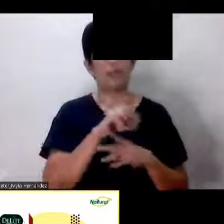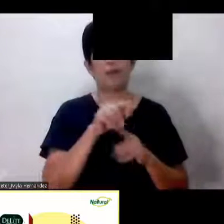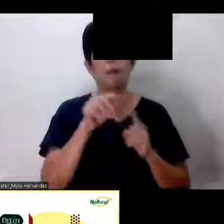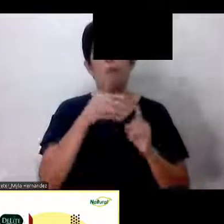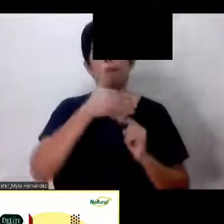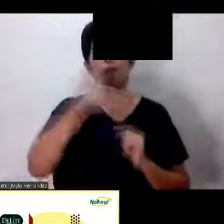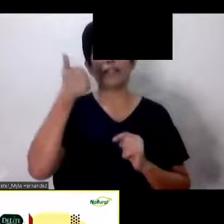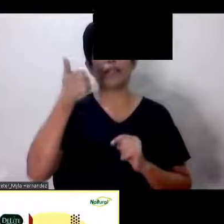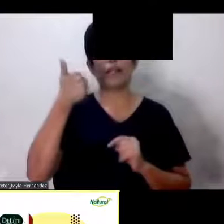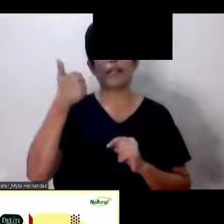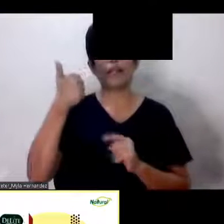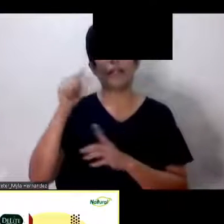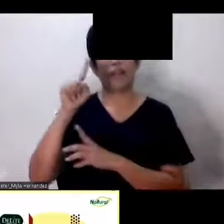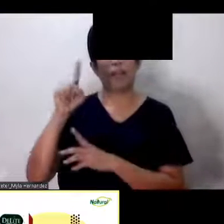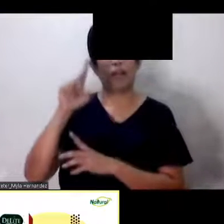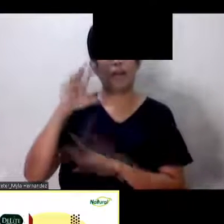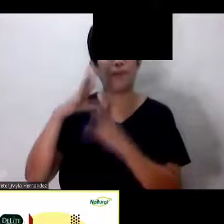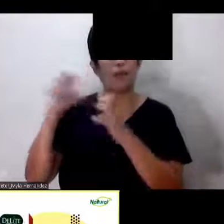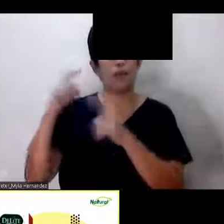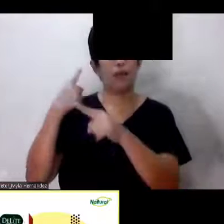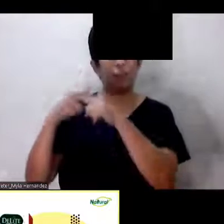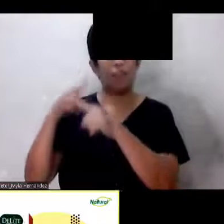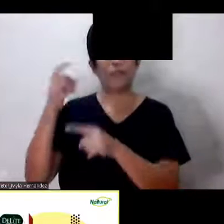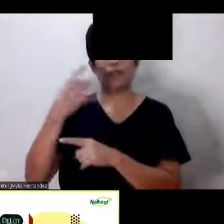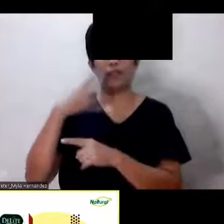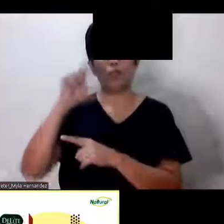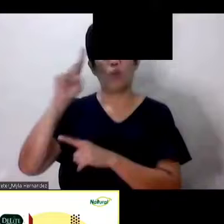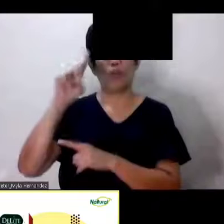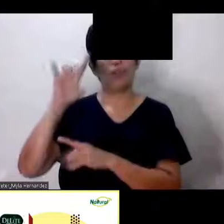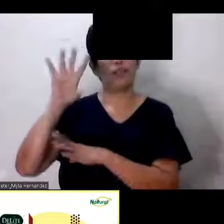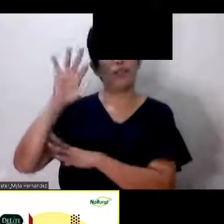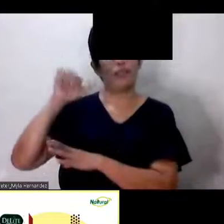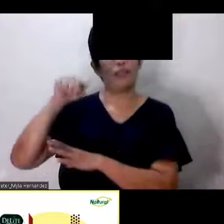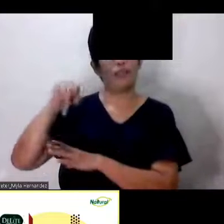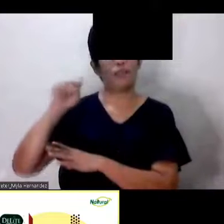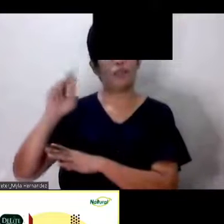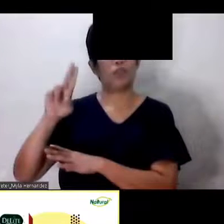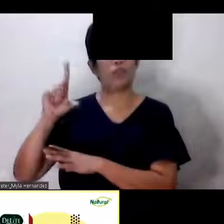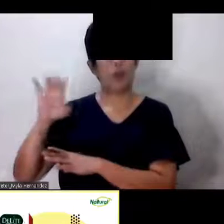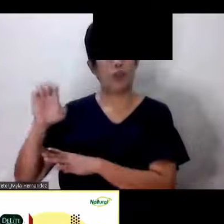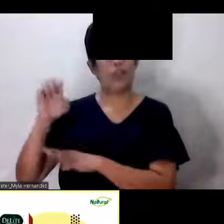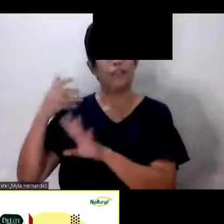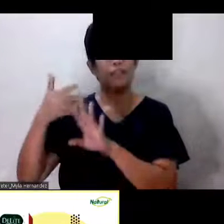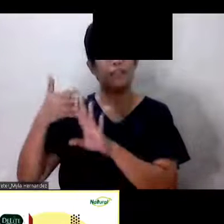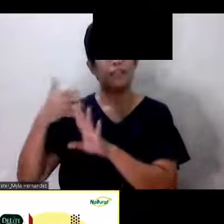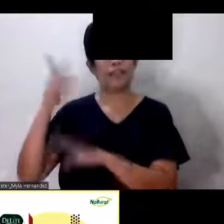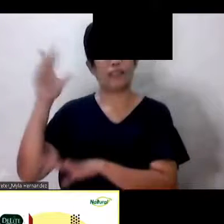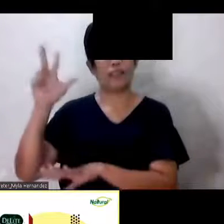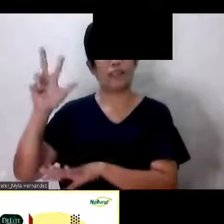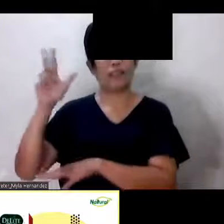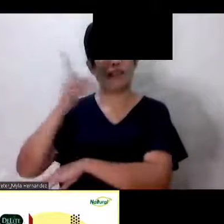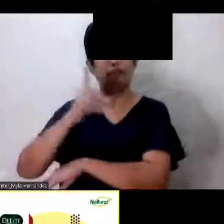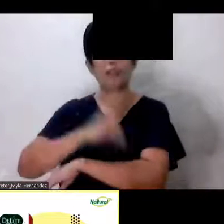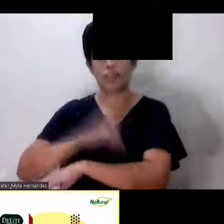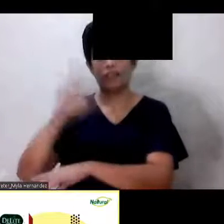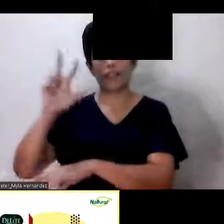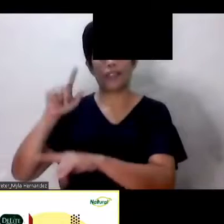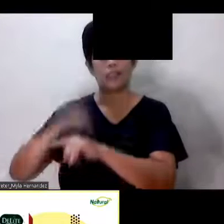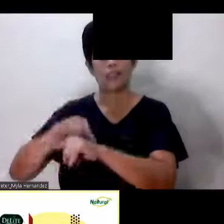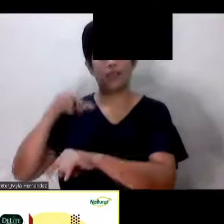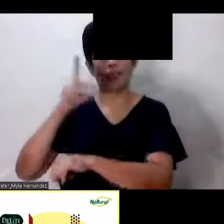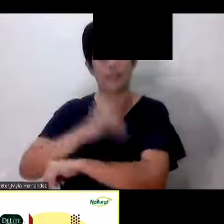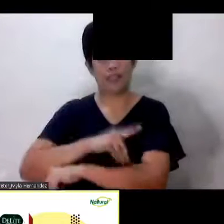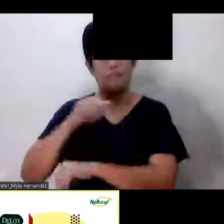capsule Bago kumain Three times a day At katulad Nagsinabi ko Yung Guya Max Inumin nyo Once a day Before meals Then yung